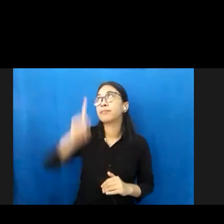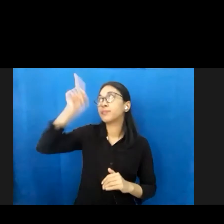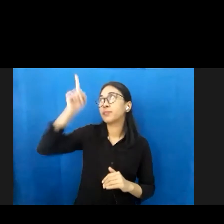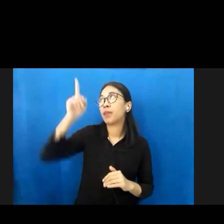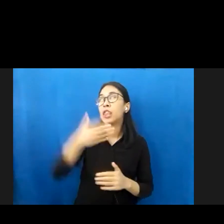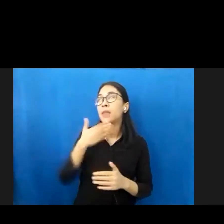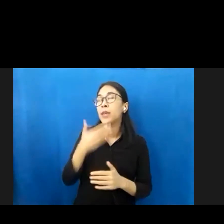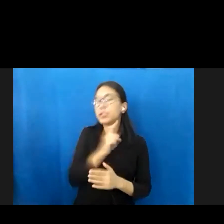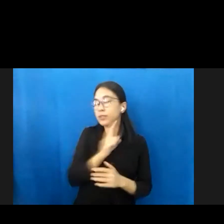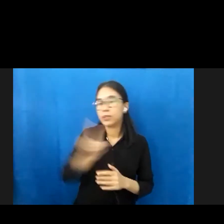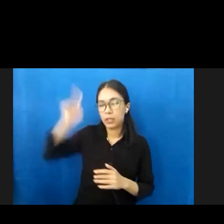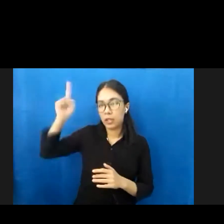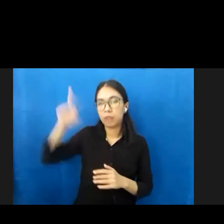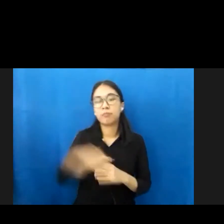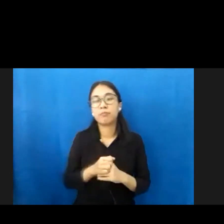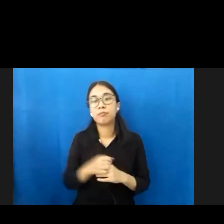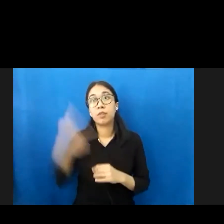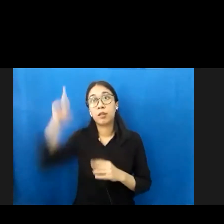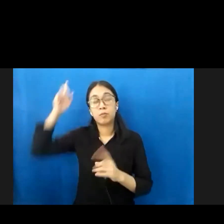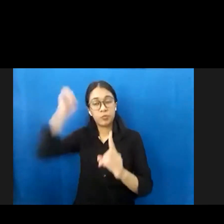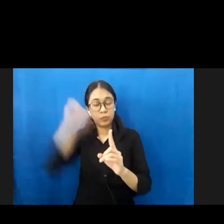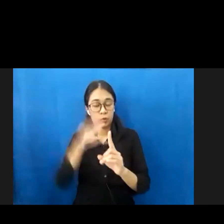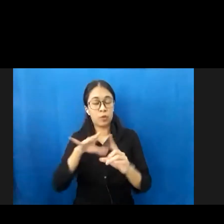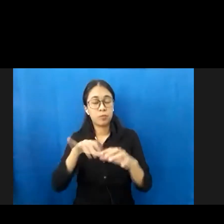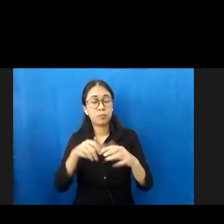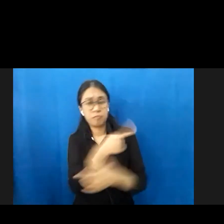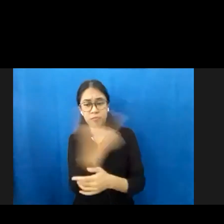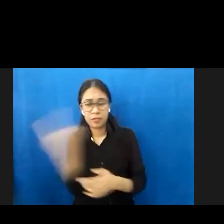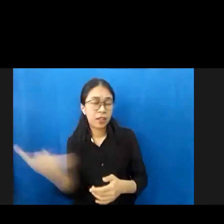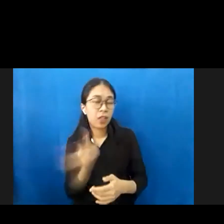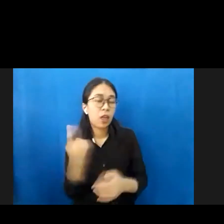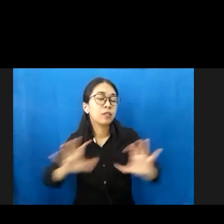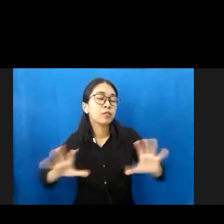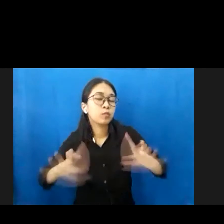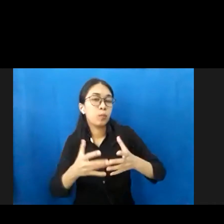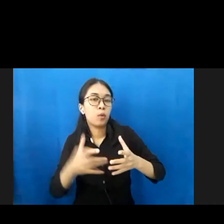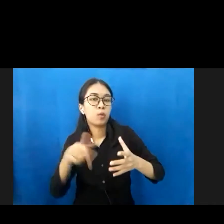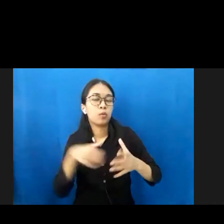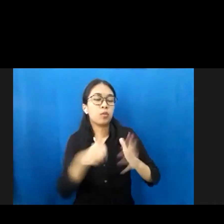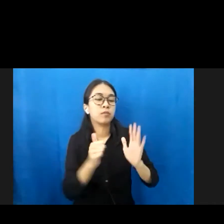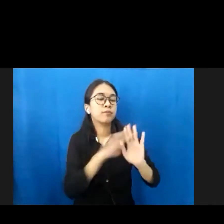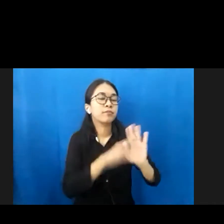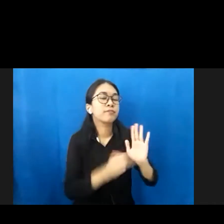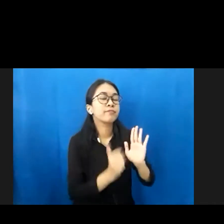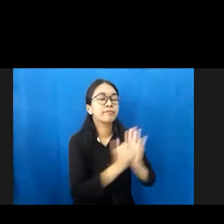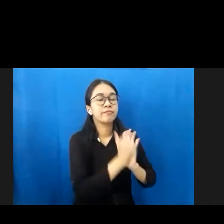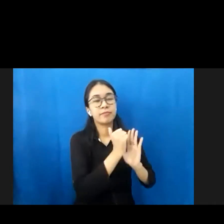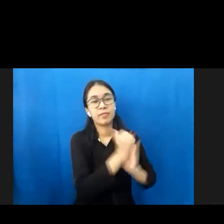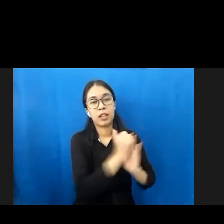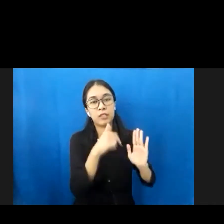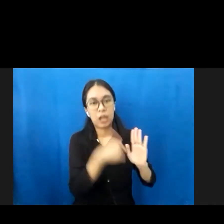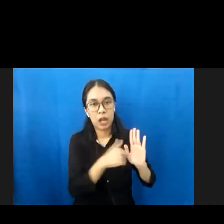memberikan hikmat sehingga kita bisa berkumpul pada hari ini untuk mengikuti rangkaian kegiatan pekan berpihak pada anak tahun